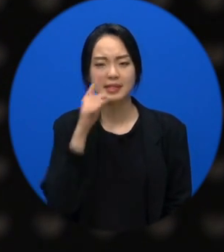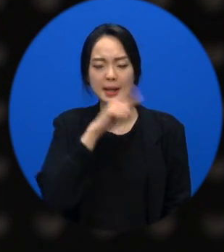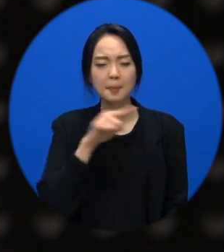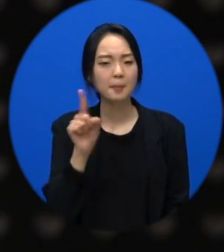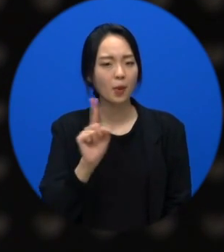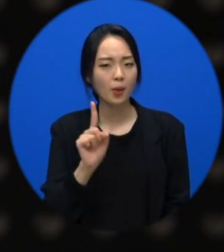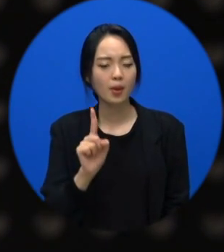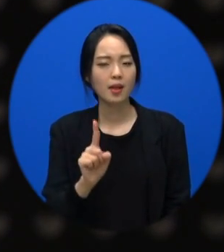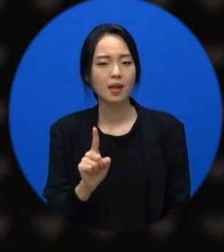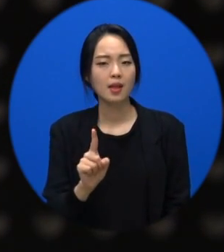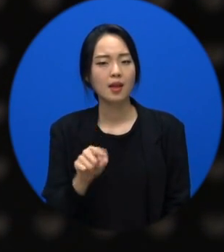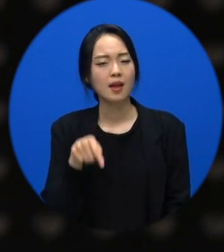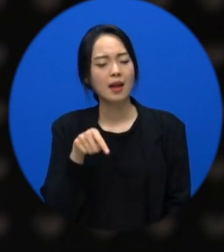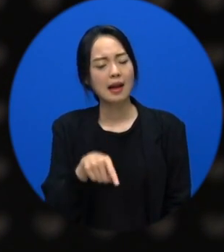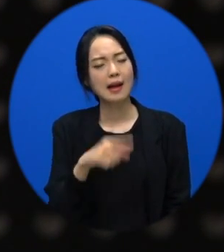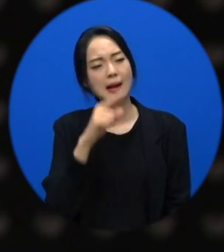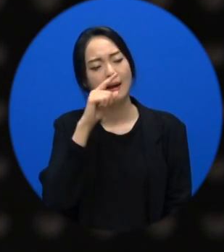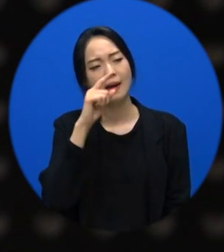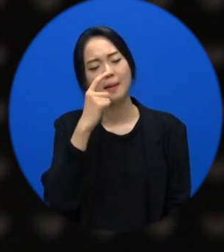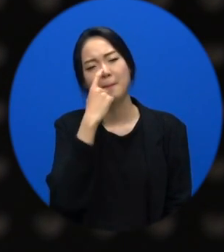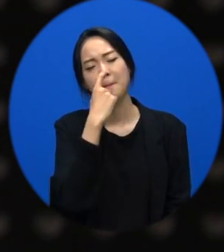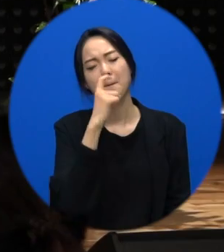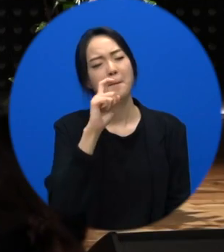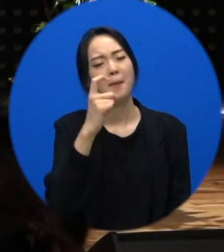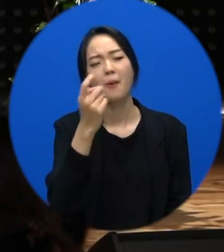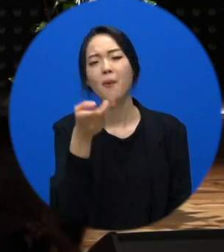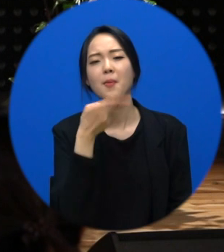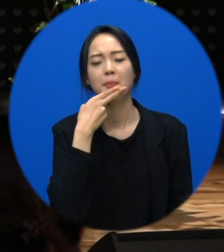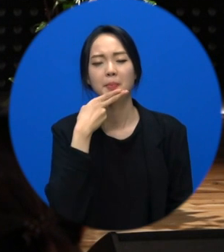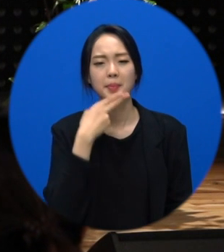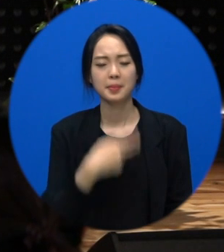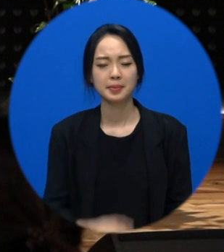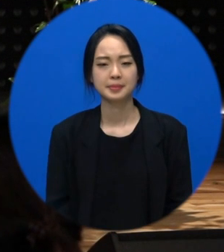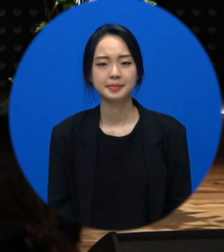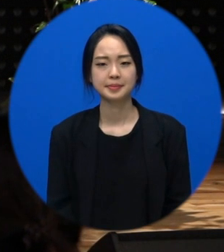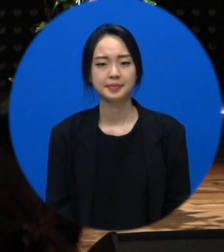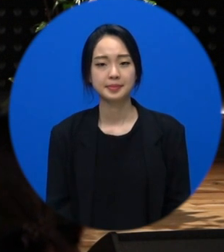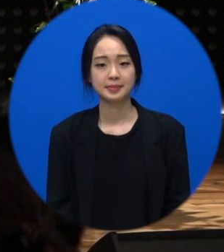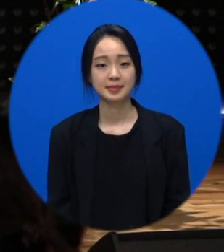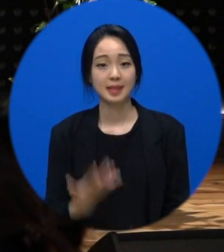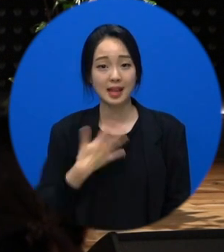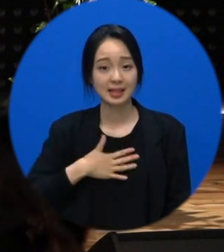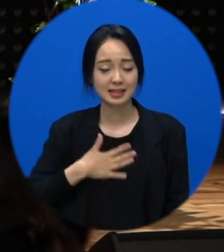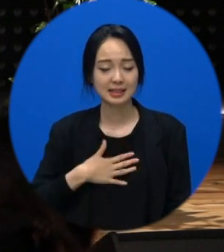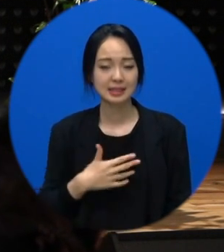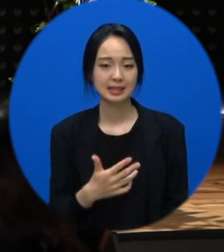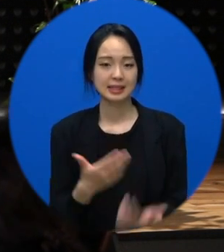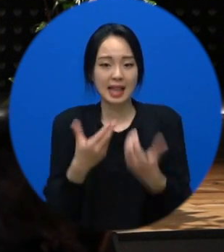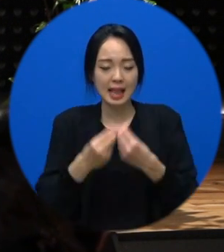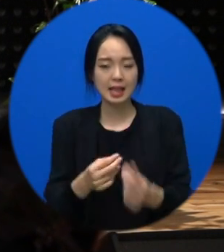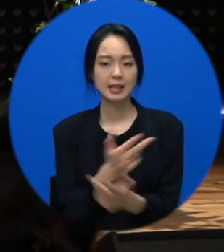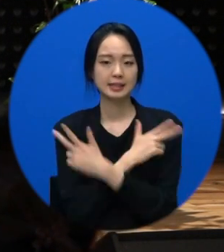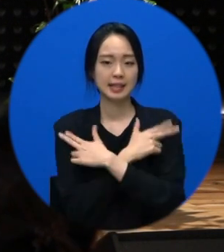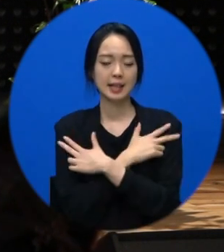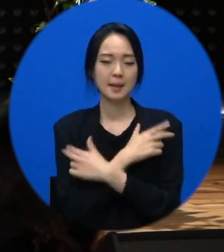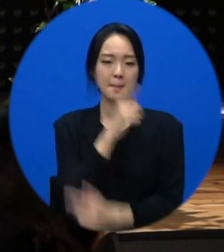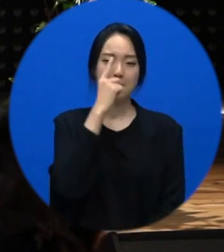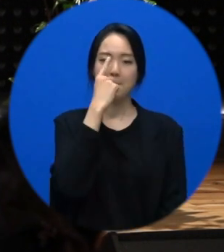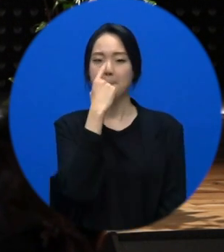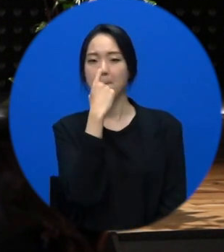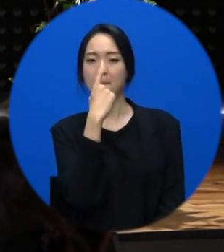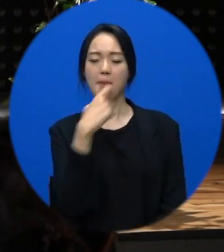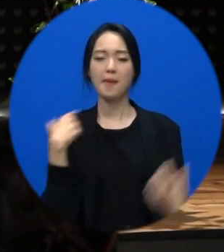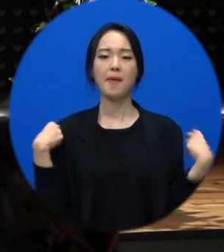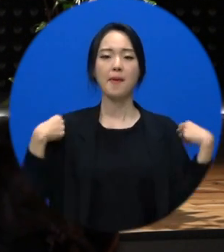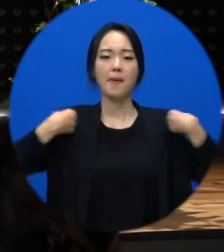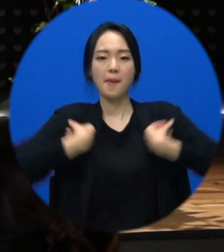뭐냐면 이게 단점이 모양이 안 나요. 폼이 안 나요. 아시죠? 그러니까 슈트 멋있게 양복 쫙 입고 백팩 앞으로 당겨야 되잖아요.